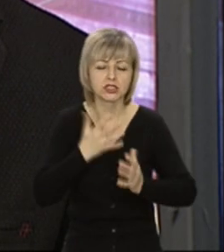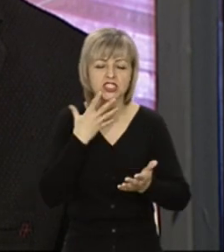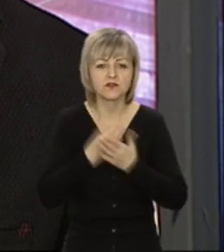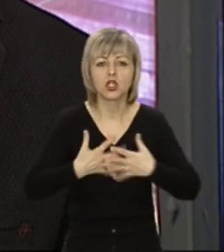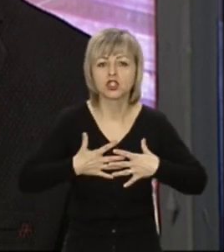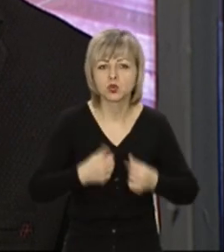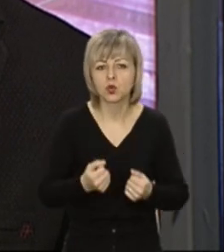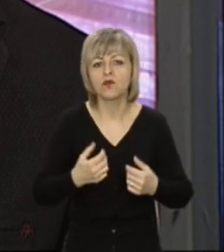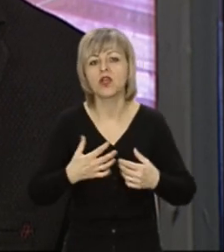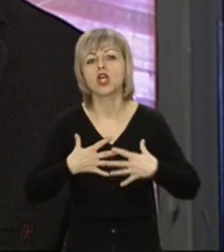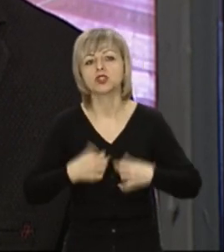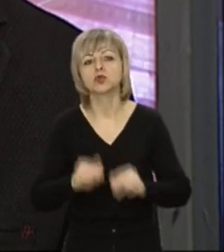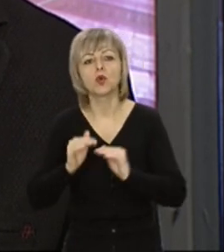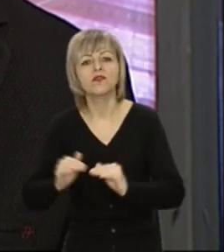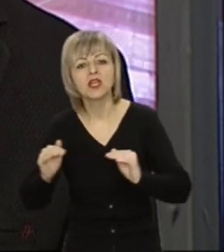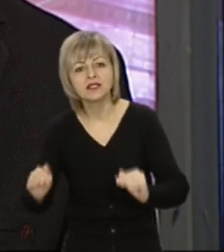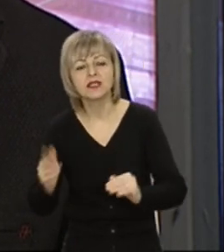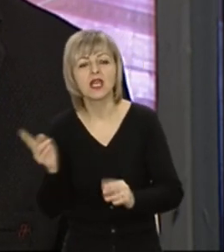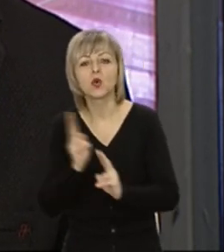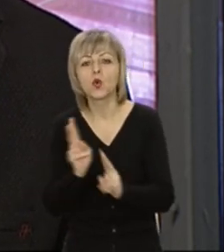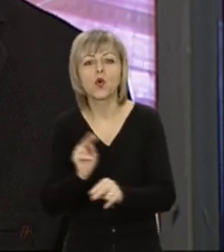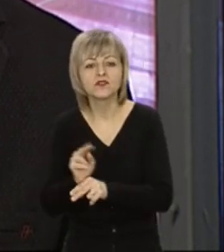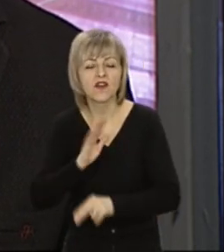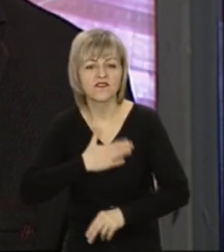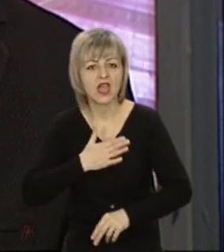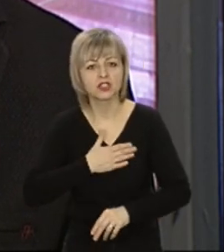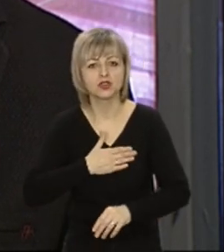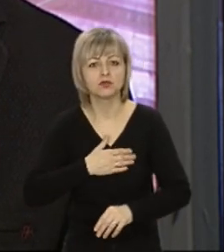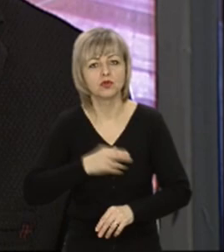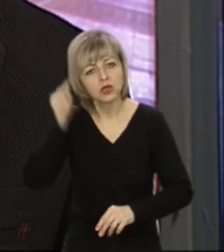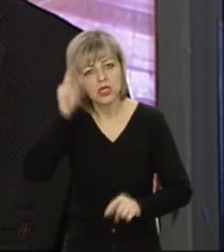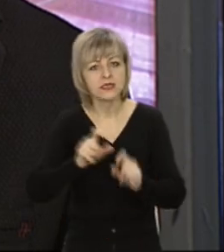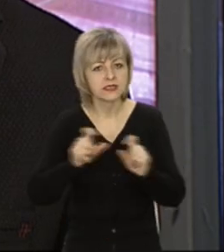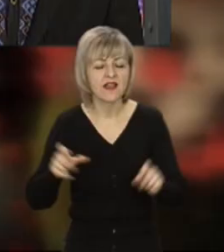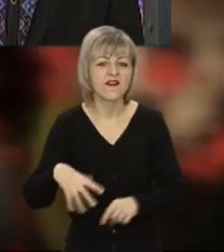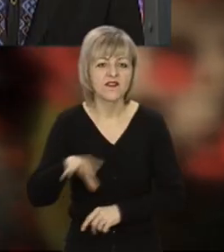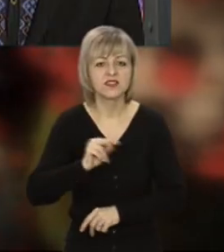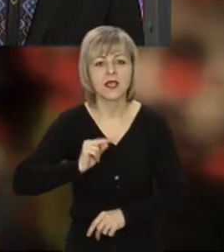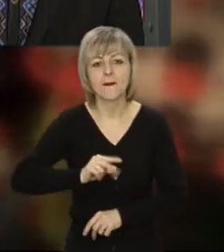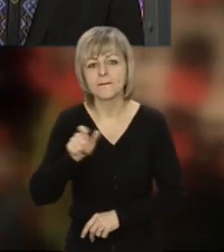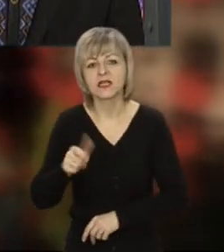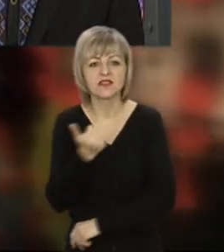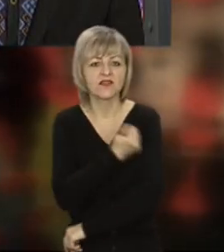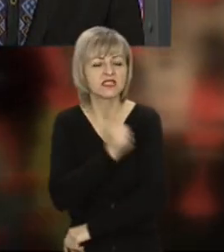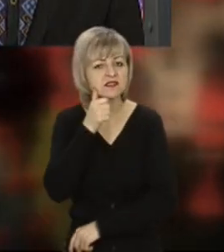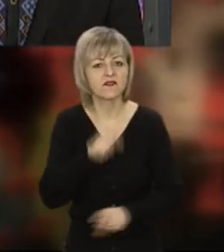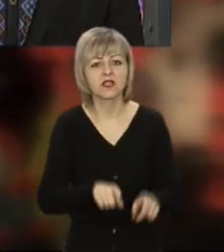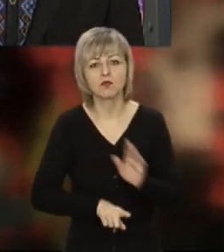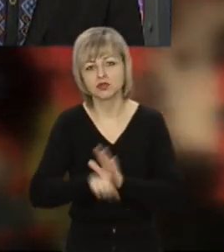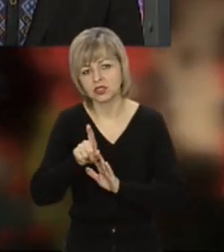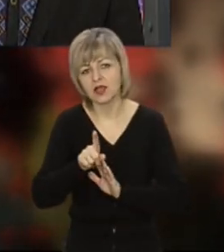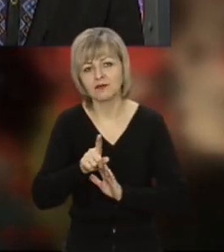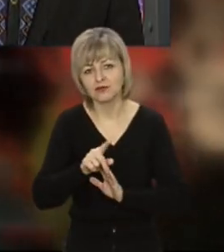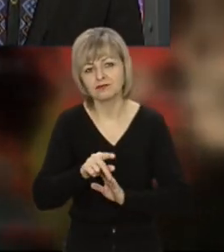і дітей, яких ми пчемо. В нашому закладі теж стануть у сьогодні всі працівники вакциновані, завтра ми переходимо до